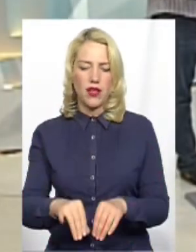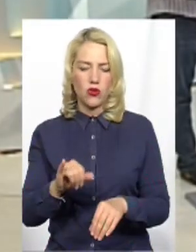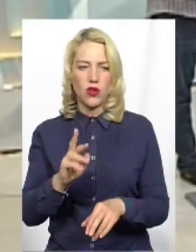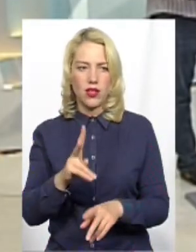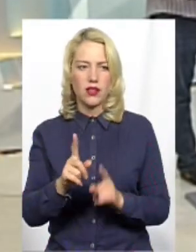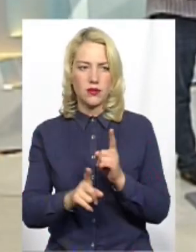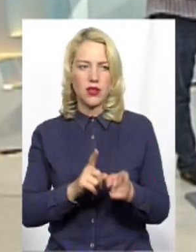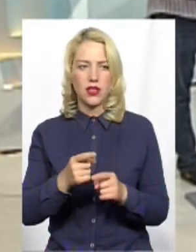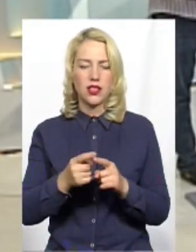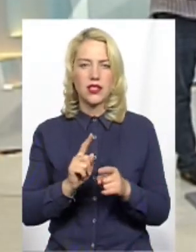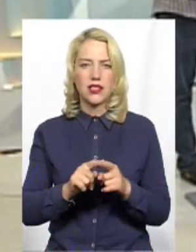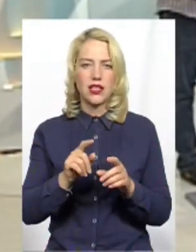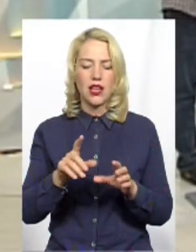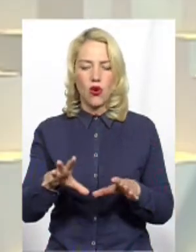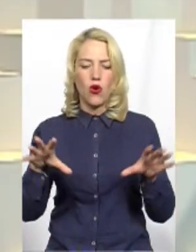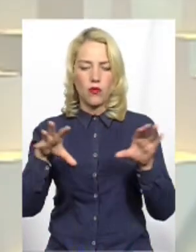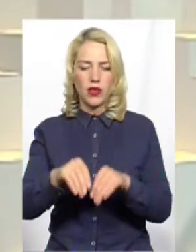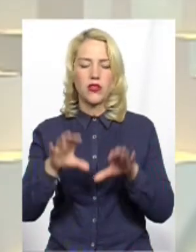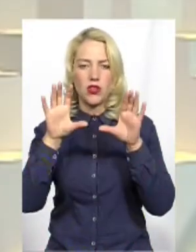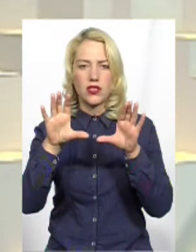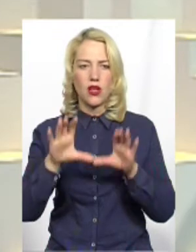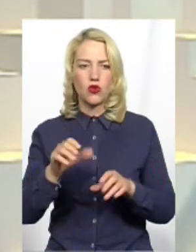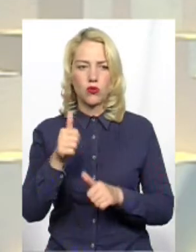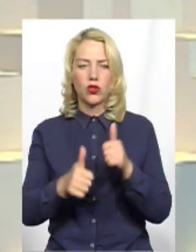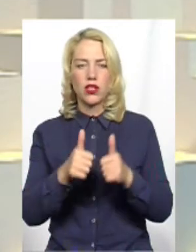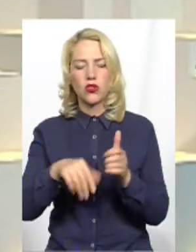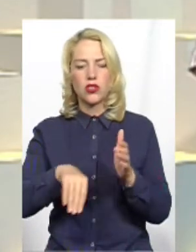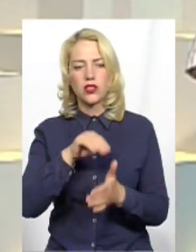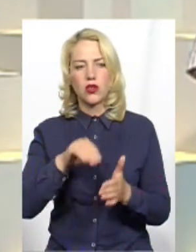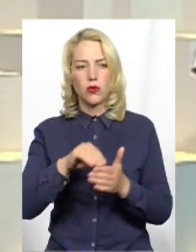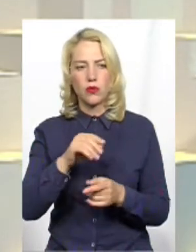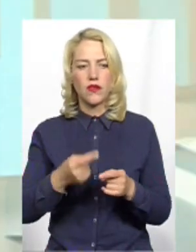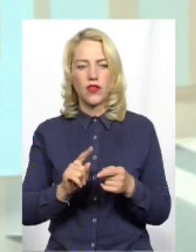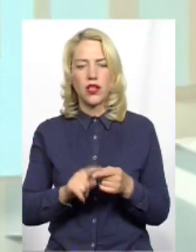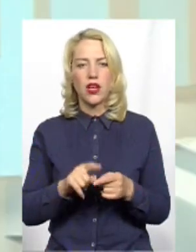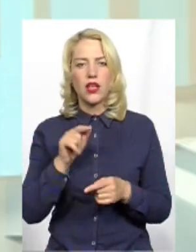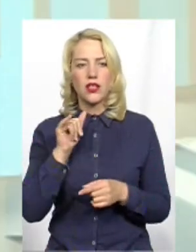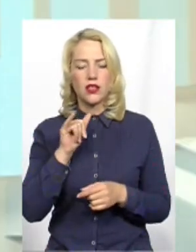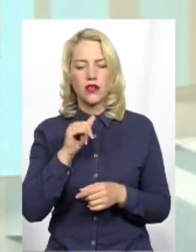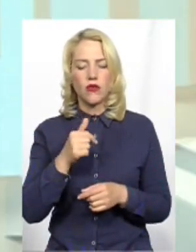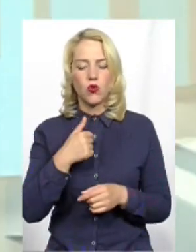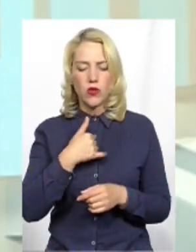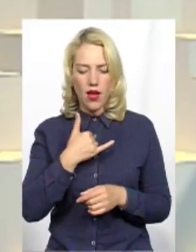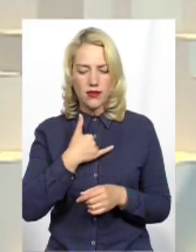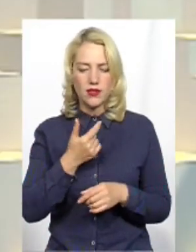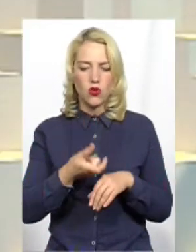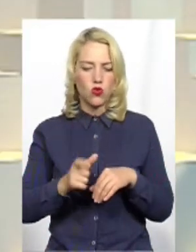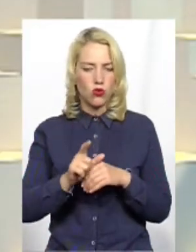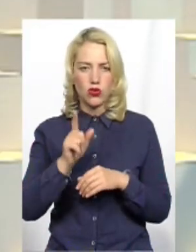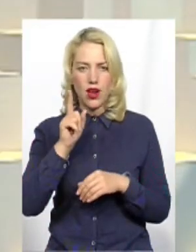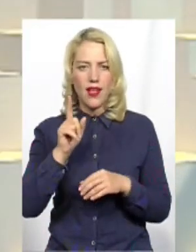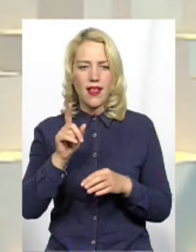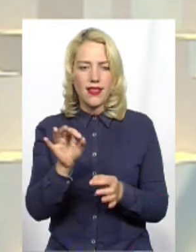'єднує закон про тендерні закупівлі, як і все інше А крім того, стан доріг ще? недосконалий Далі